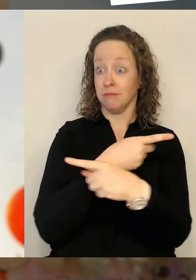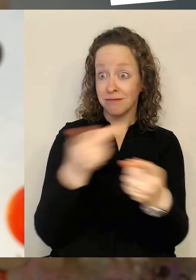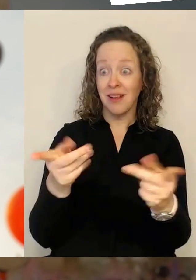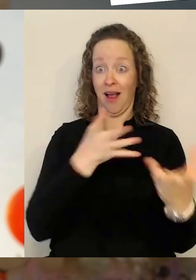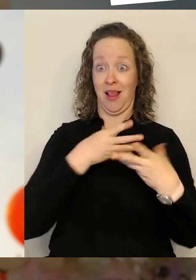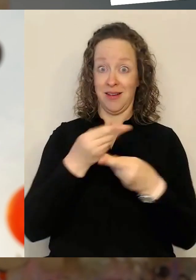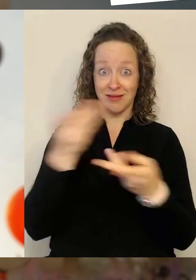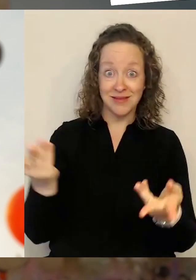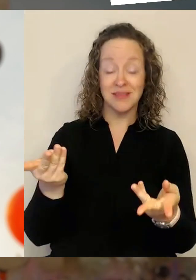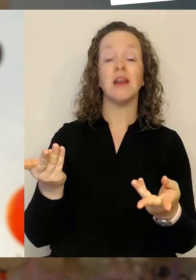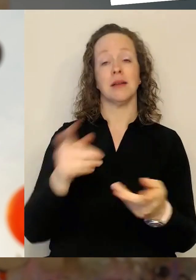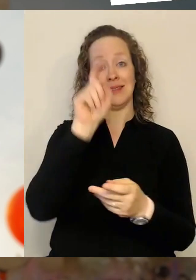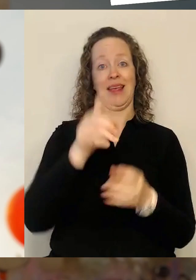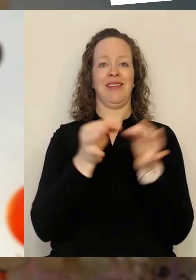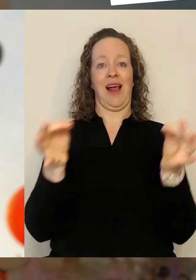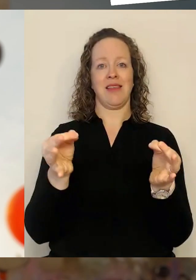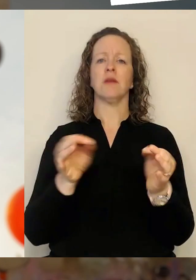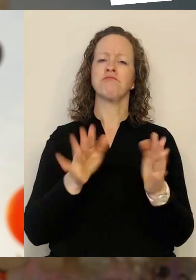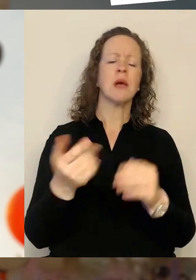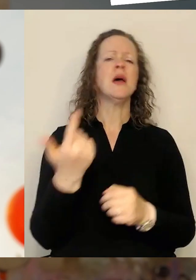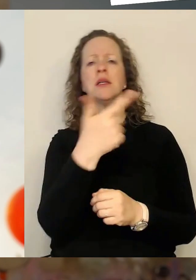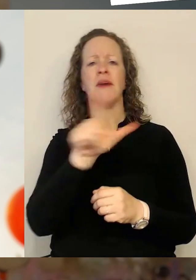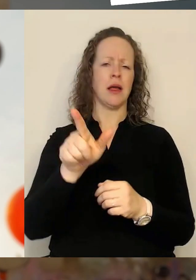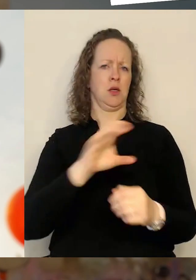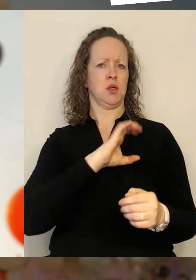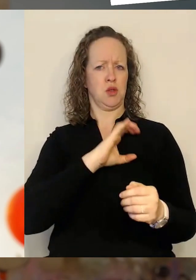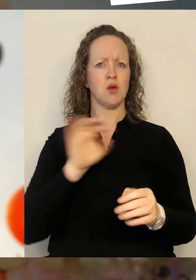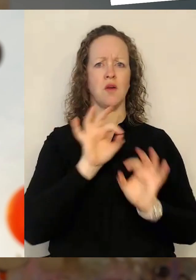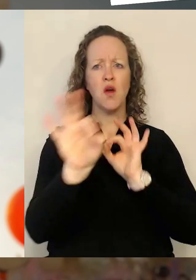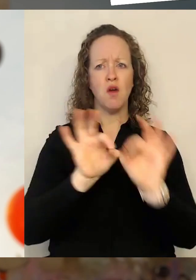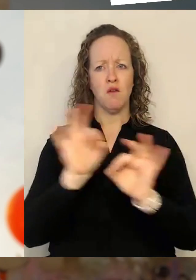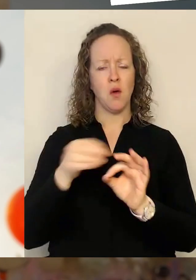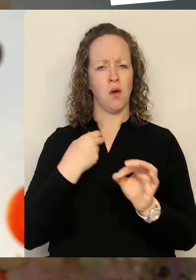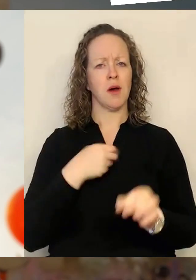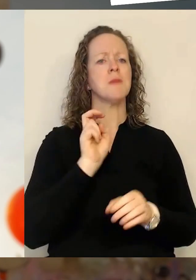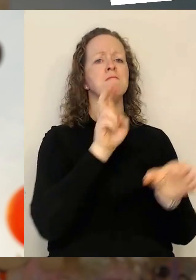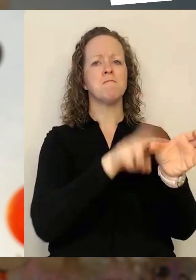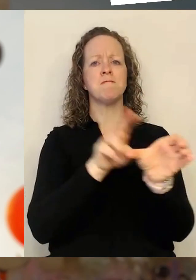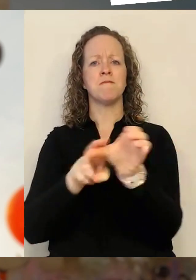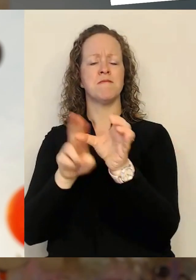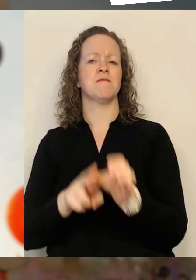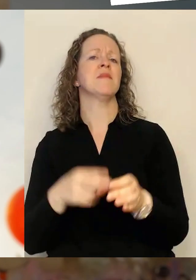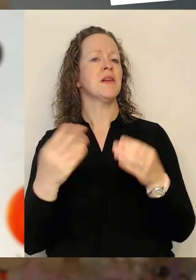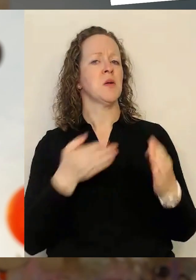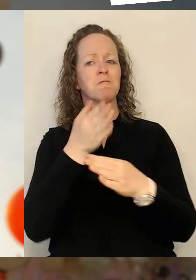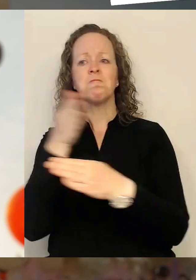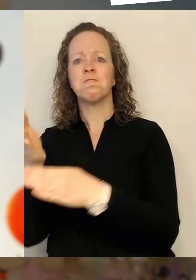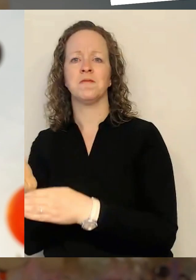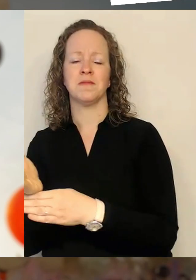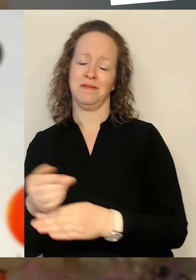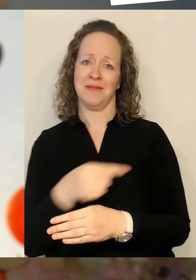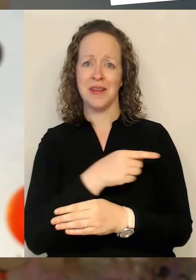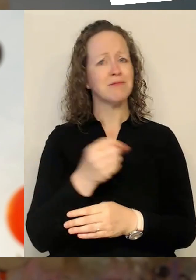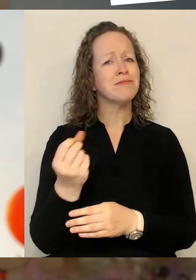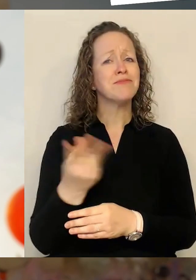Beim Digitaltag warten, wie gesagt, rund 2000 Chancen auf Sie. Und ich freue mich, wenn viele von Ihnen dabei sind. Bestimmt